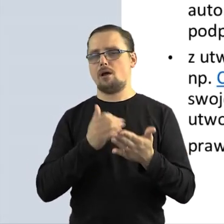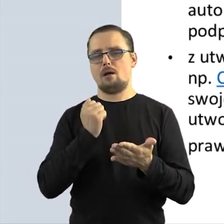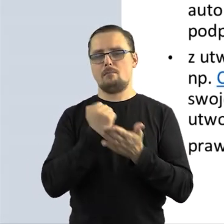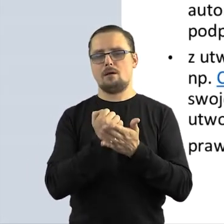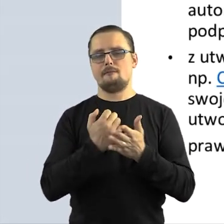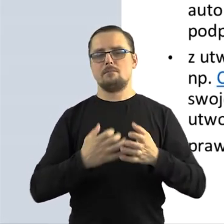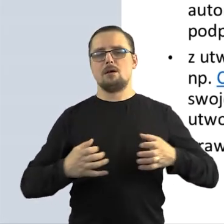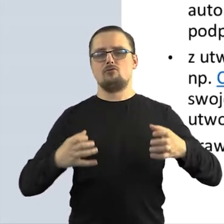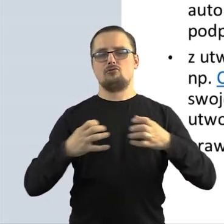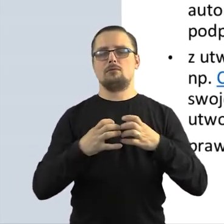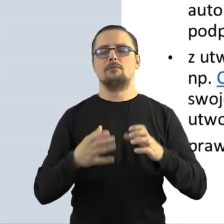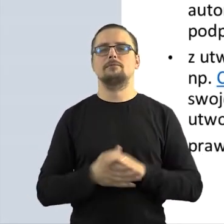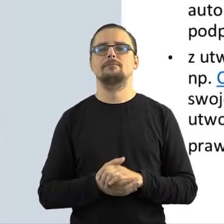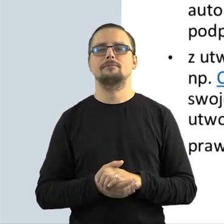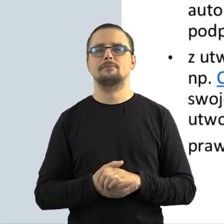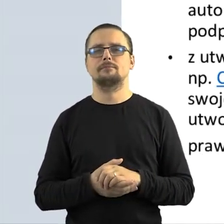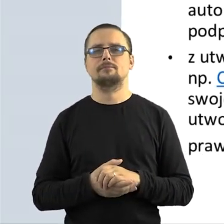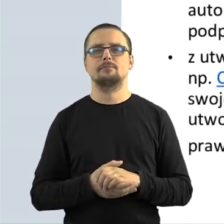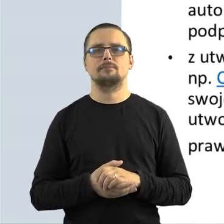właśnie z praw majątkowych.